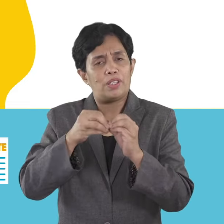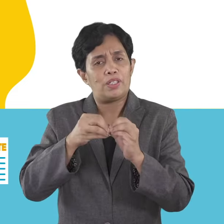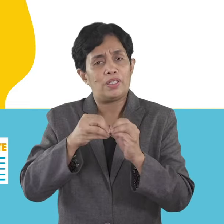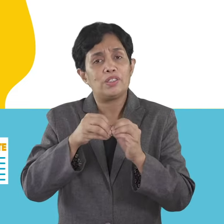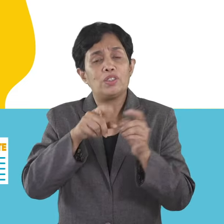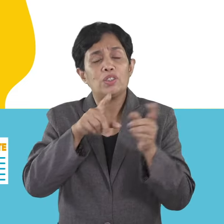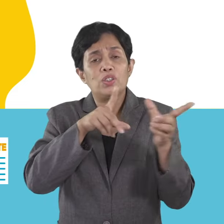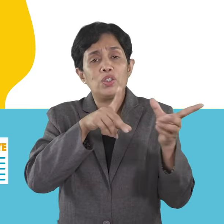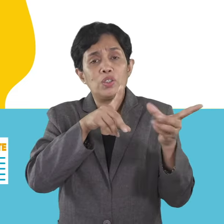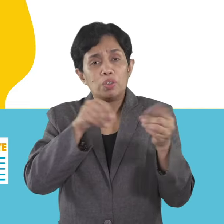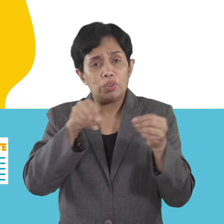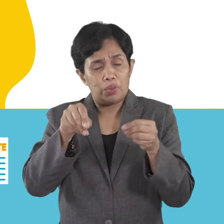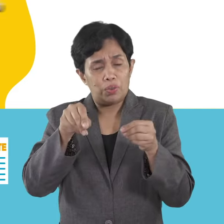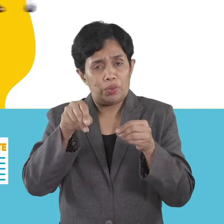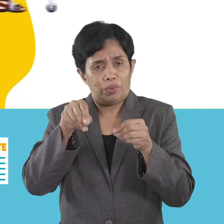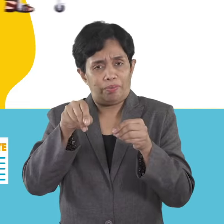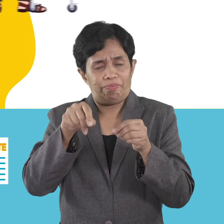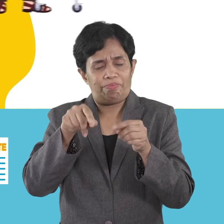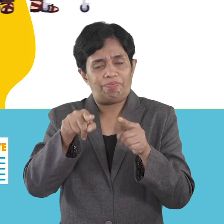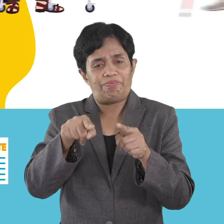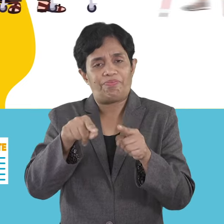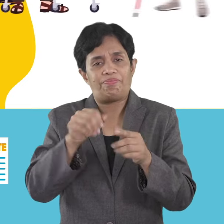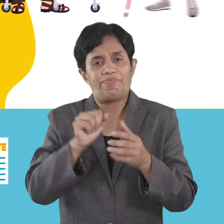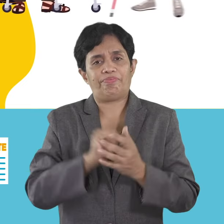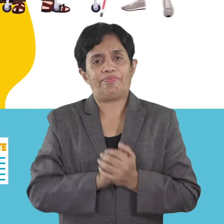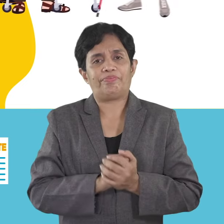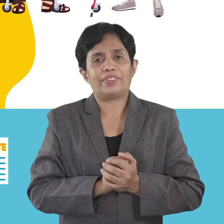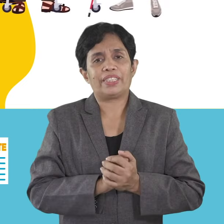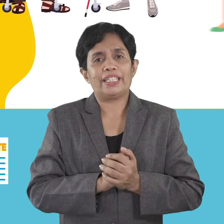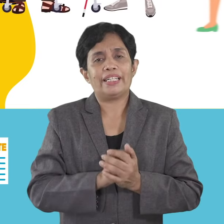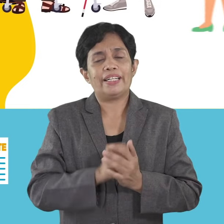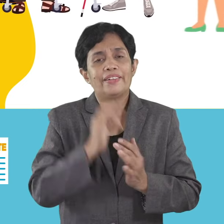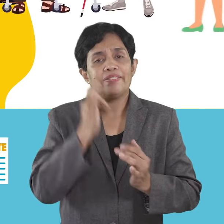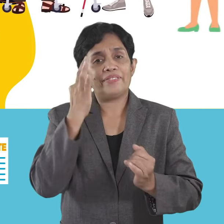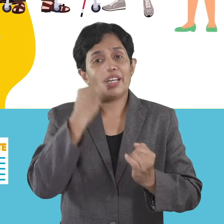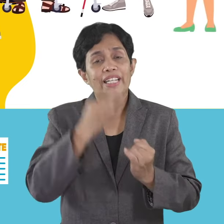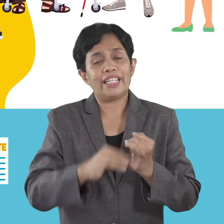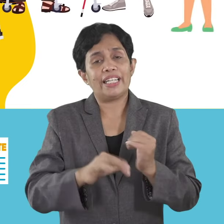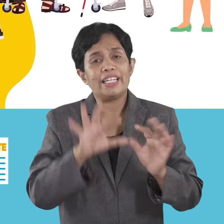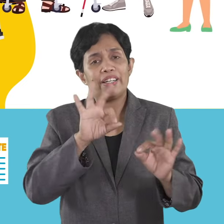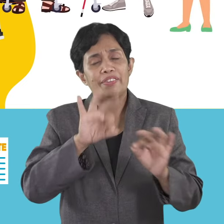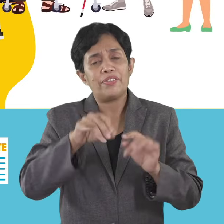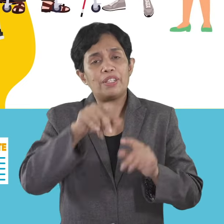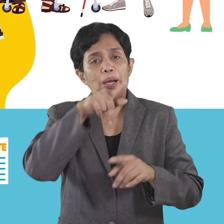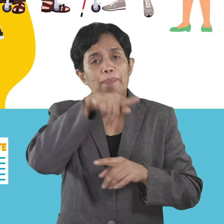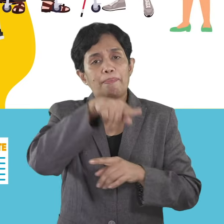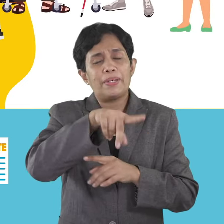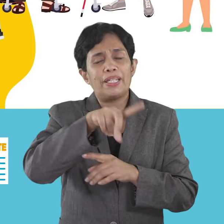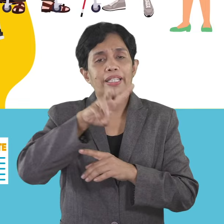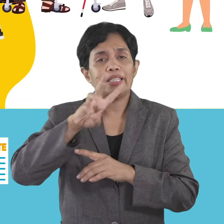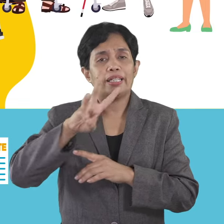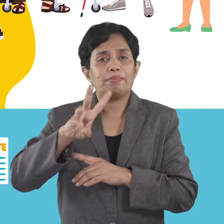Bisan asang paagi, magkinahanglan ka sa imong precinct number sa pagbuhat ni ini. Sa katapusan,